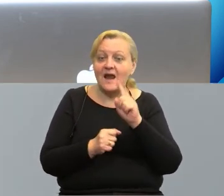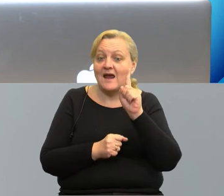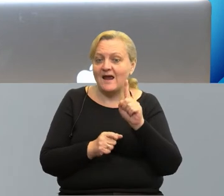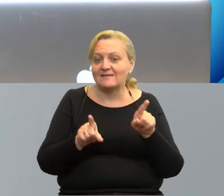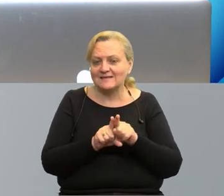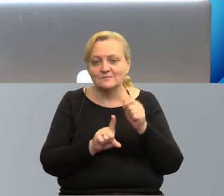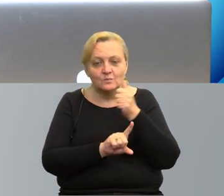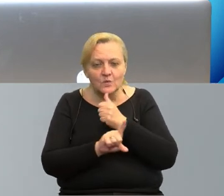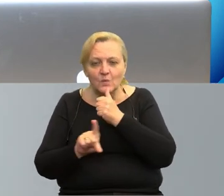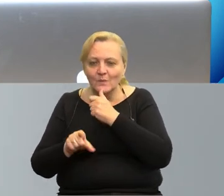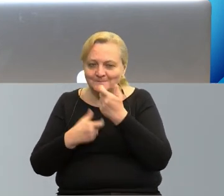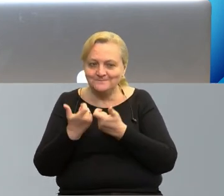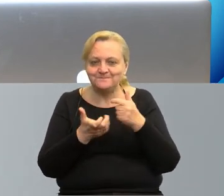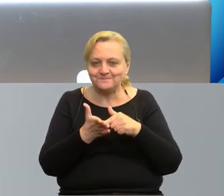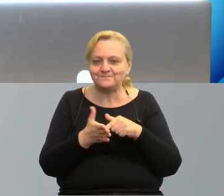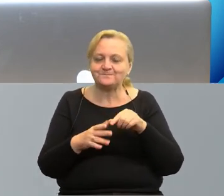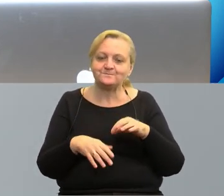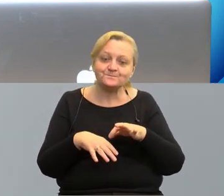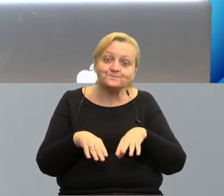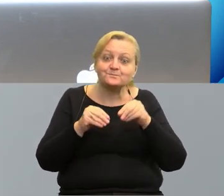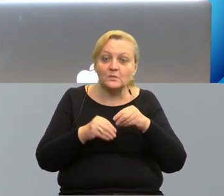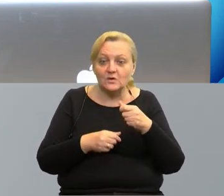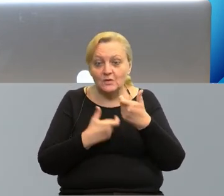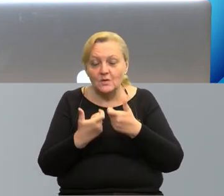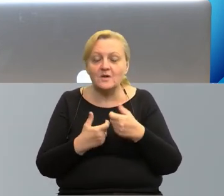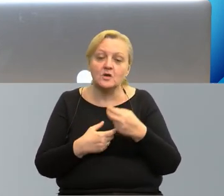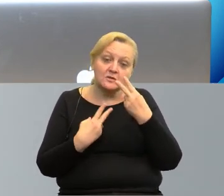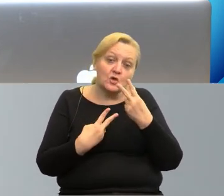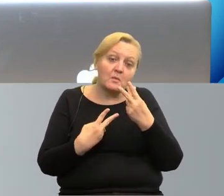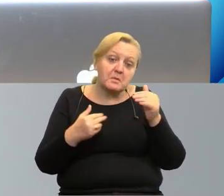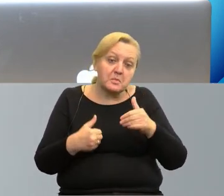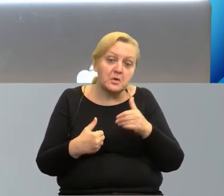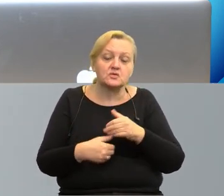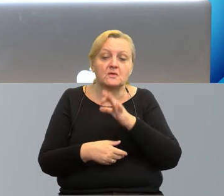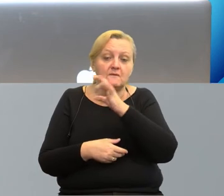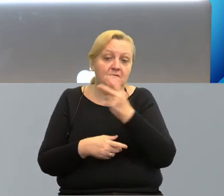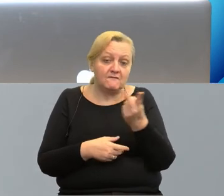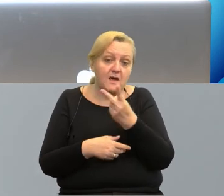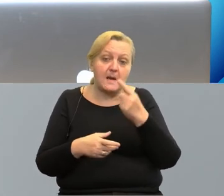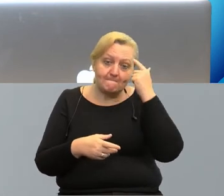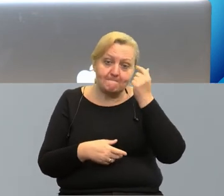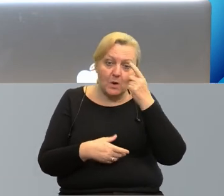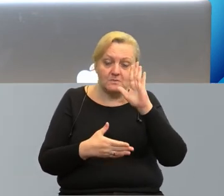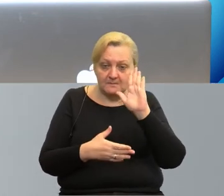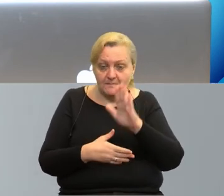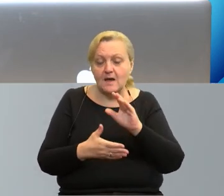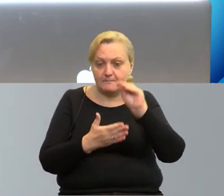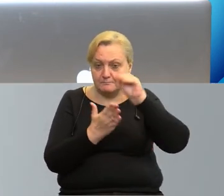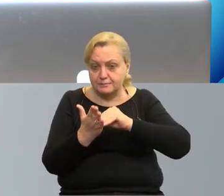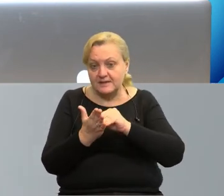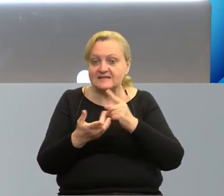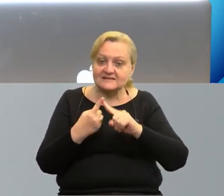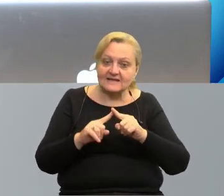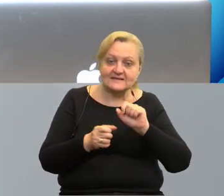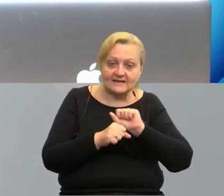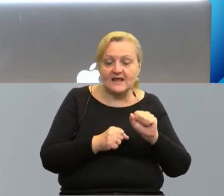także je przetestować, chociażby w pilotażach. Zobaczyć, czy to, co Państwo razem wymyślili, spisali, ma ma